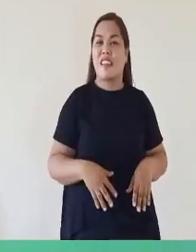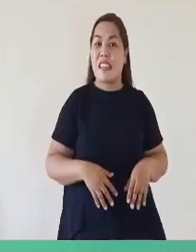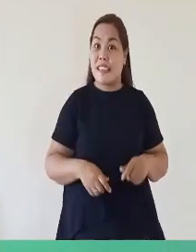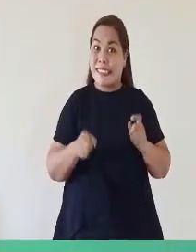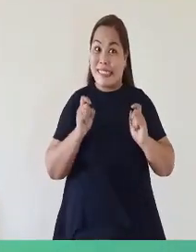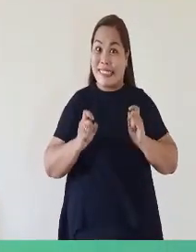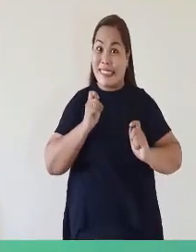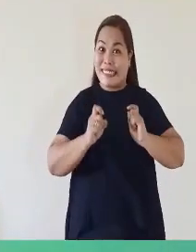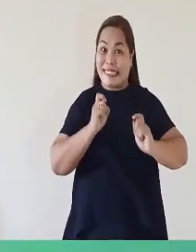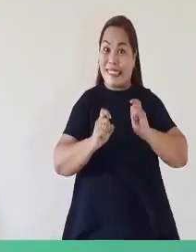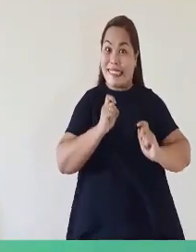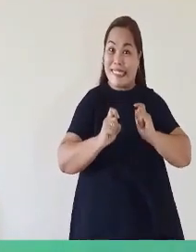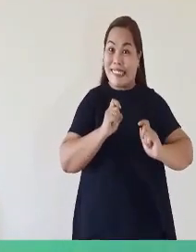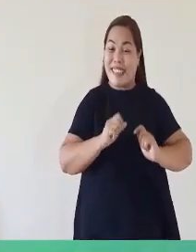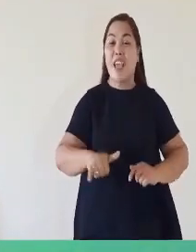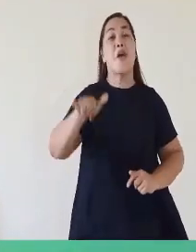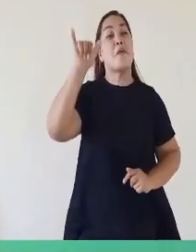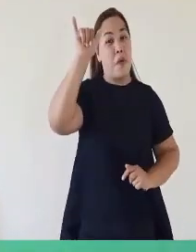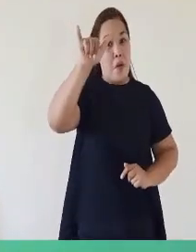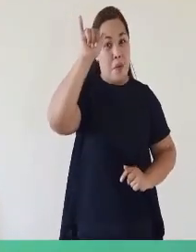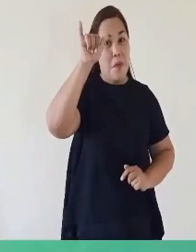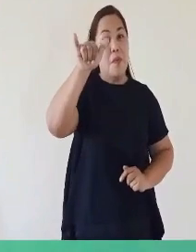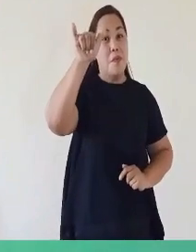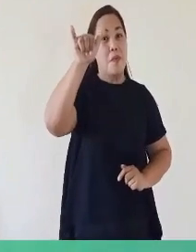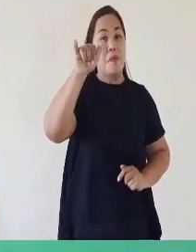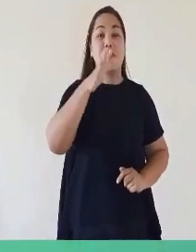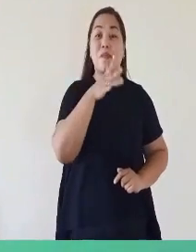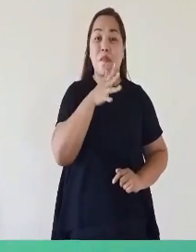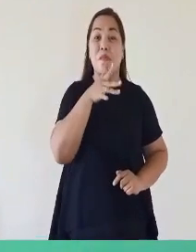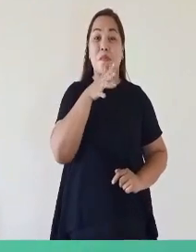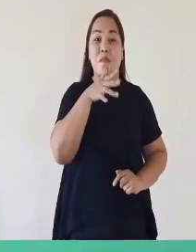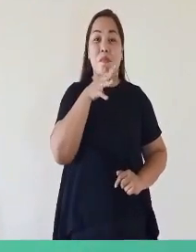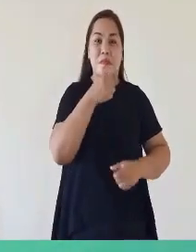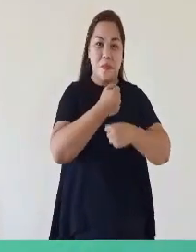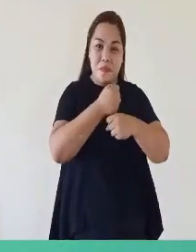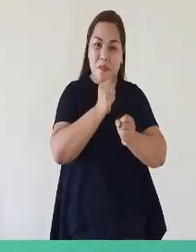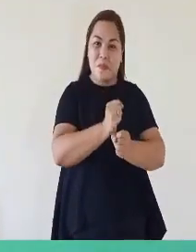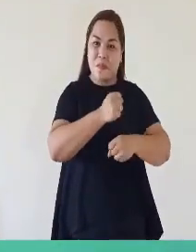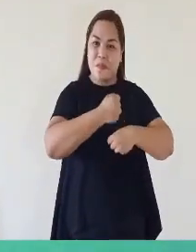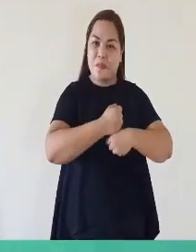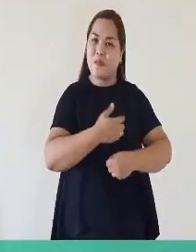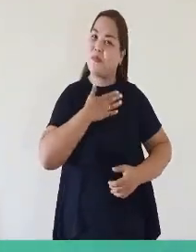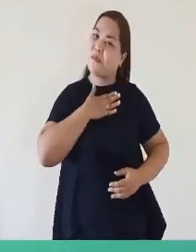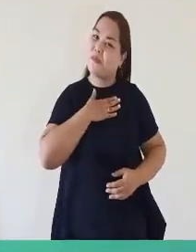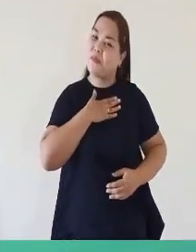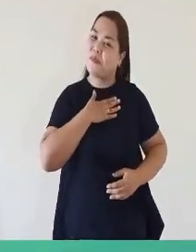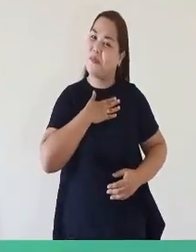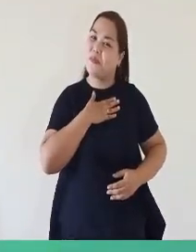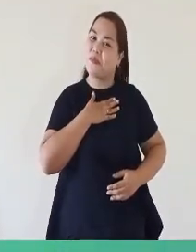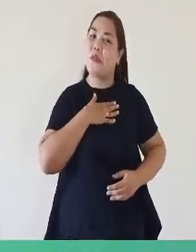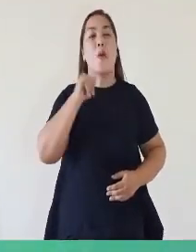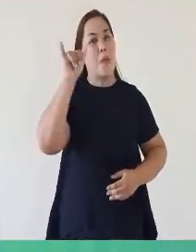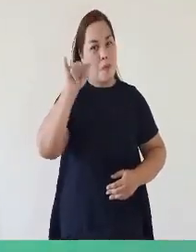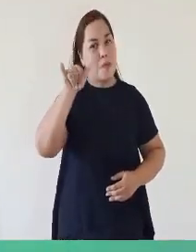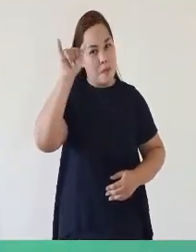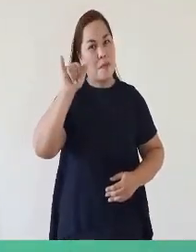Mabilis Na siyang sumagot Ng Opa Ina Kagawin ko na